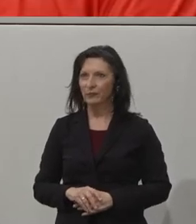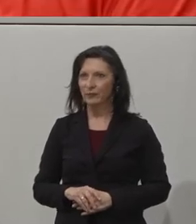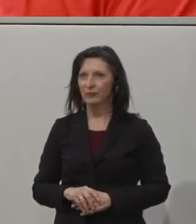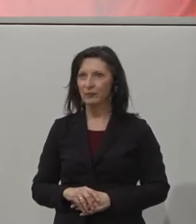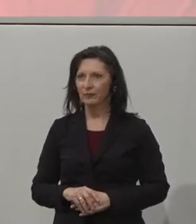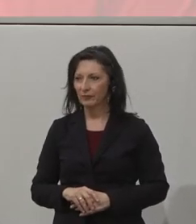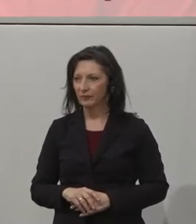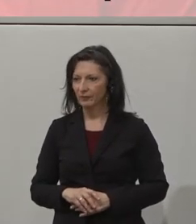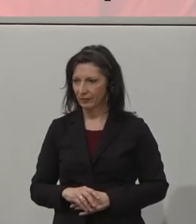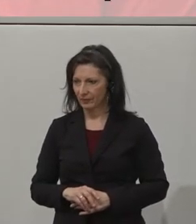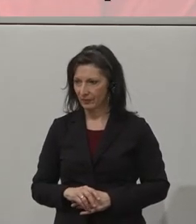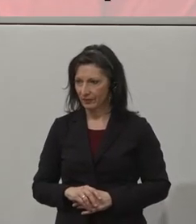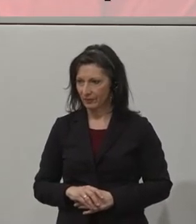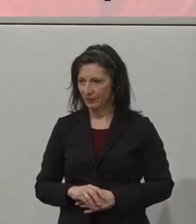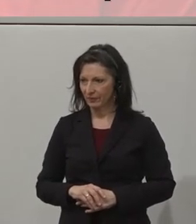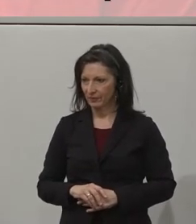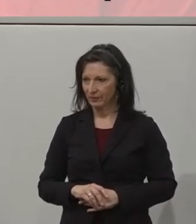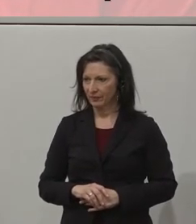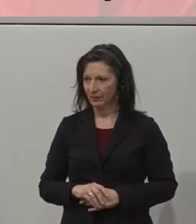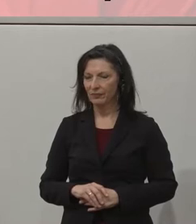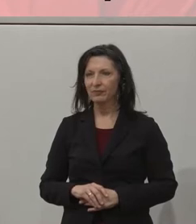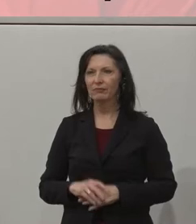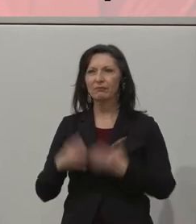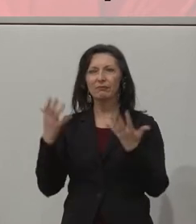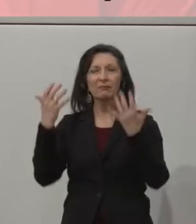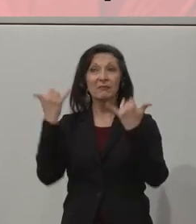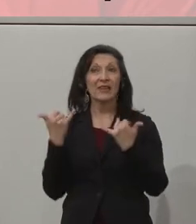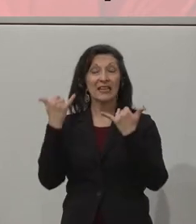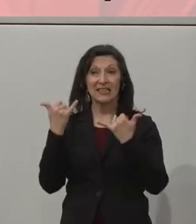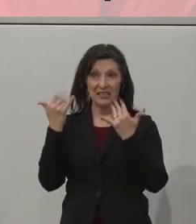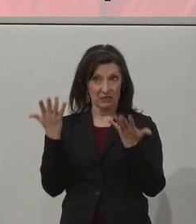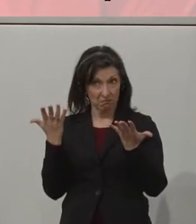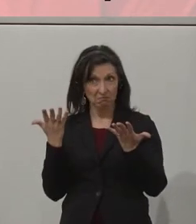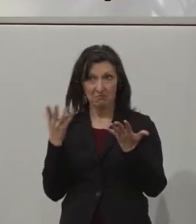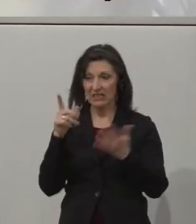What is TCP-ID Graduate Internship Programme about? What